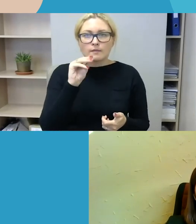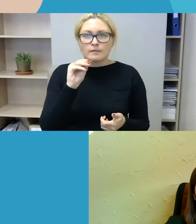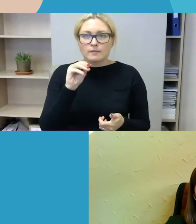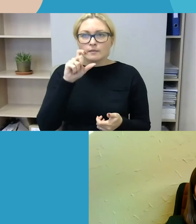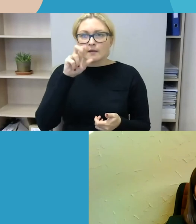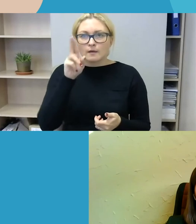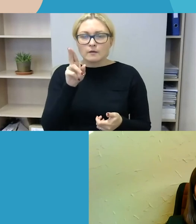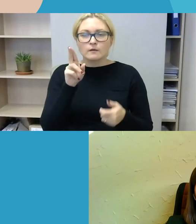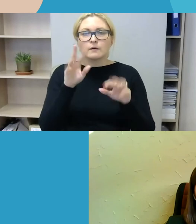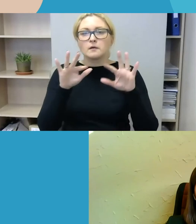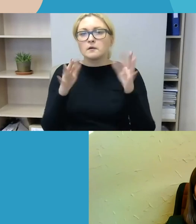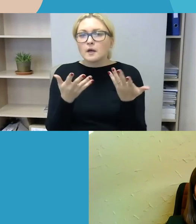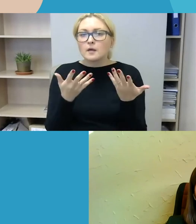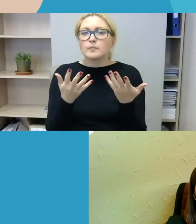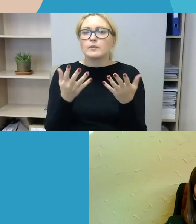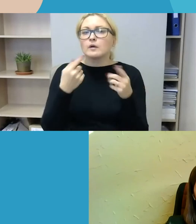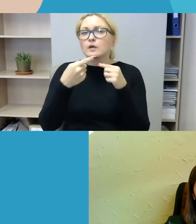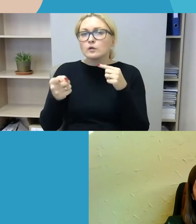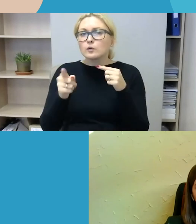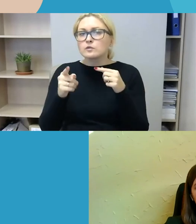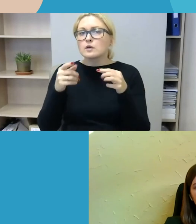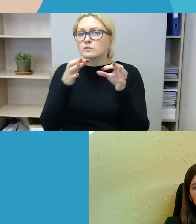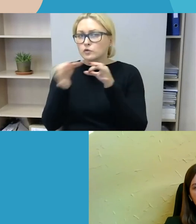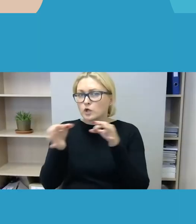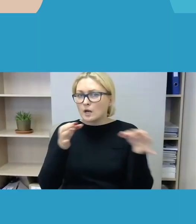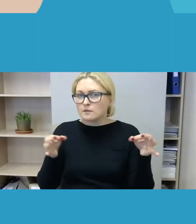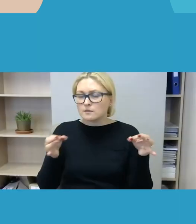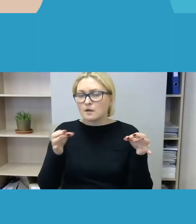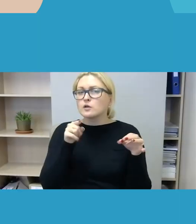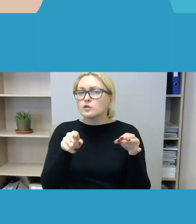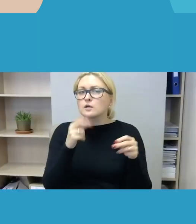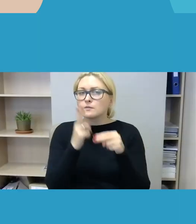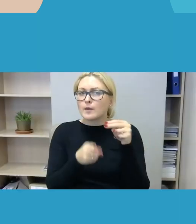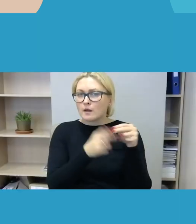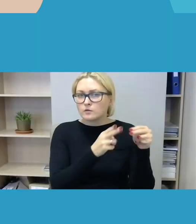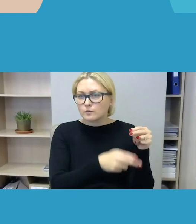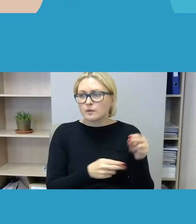sprendžiamas ir kaip tenai su šitą problemą durojamas ir tvarkomas?